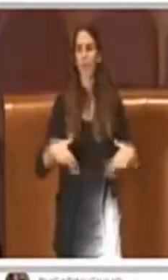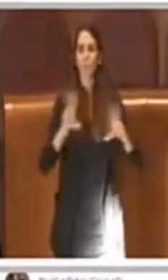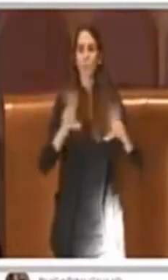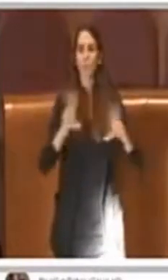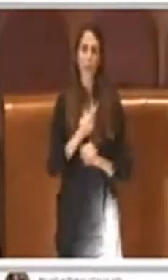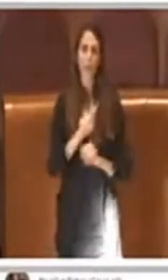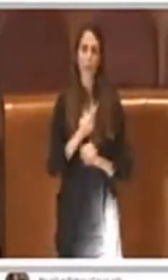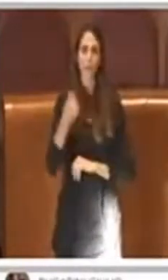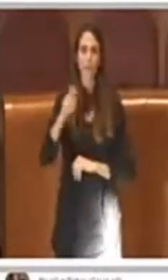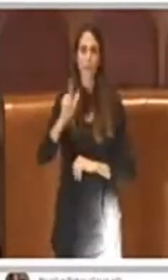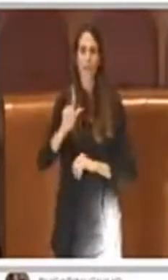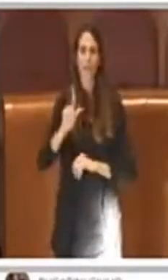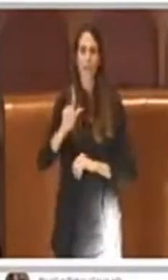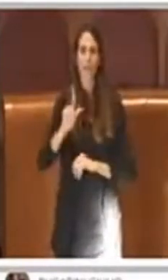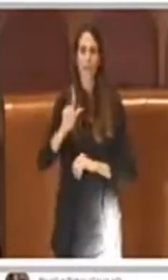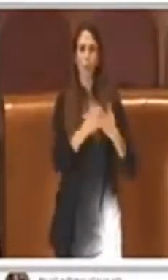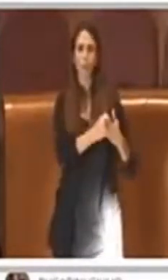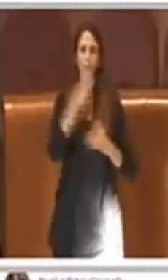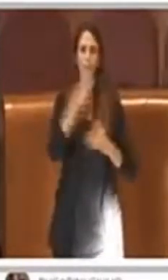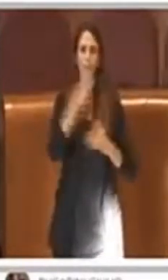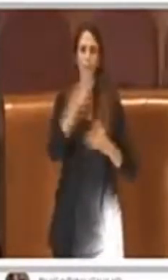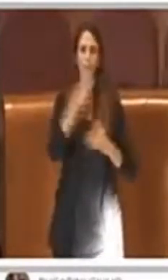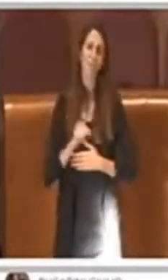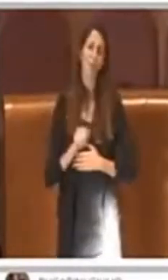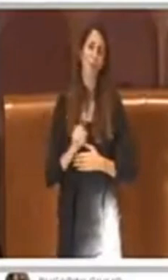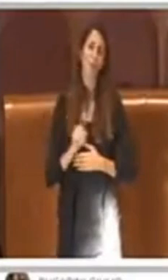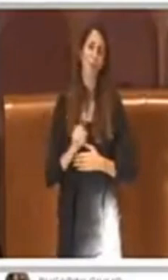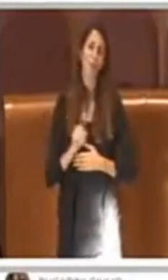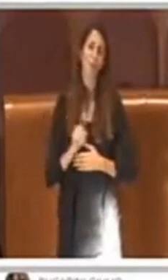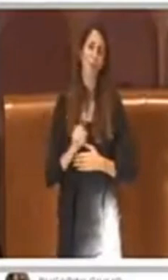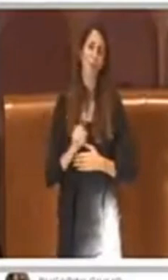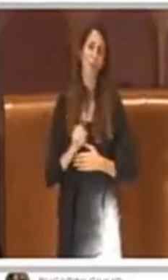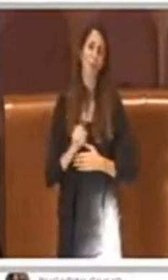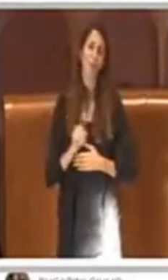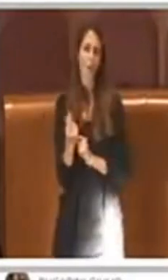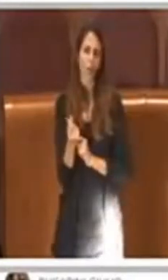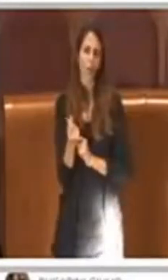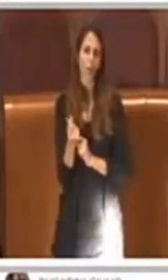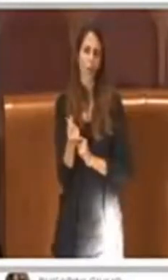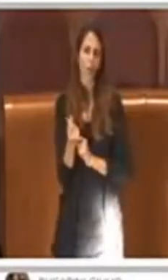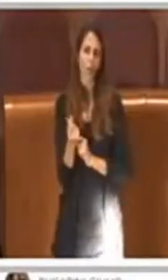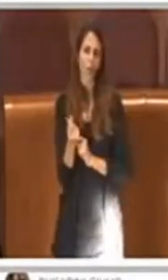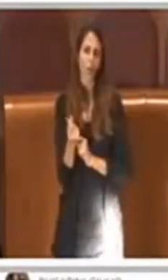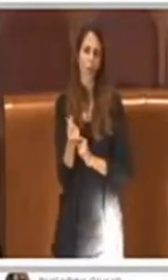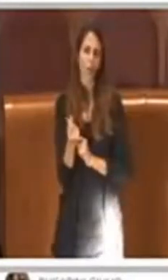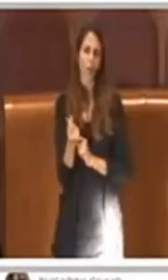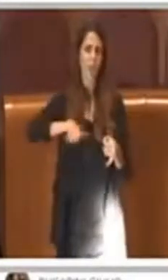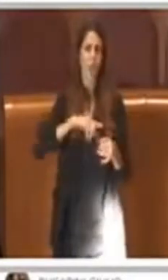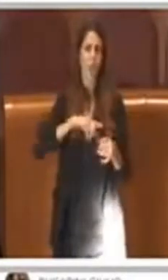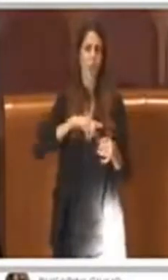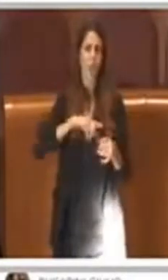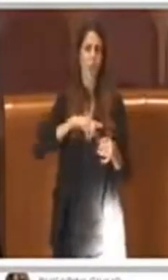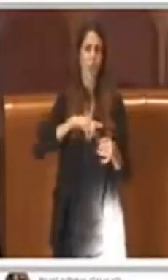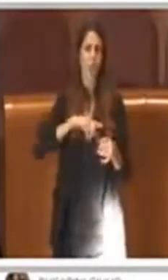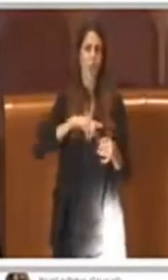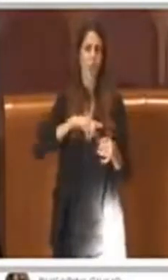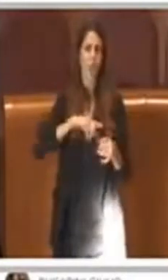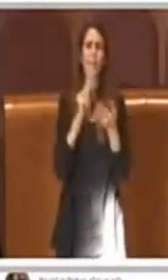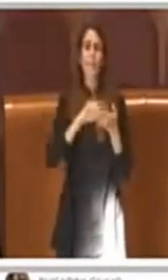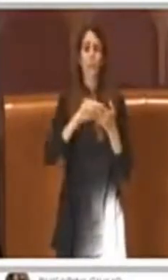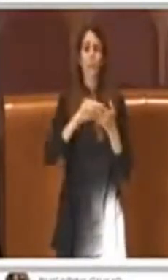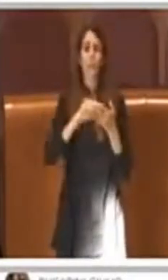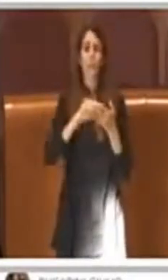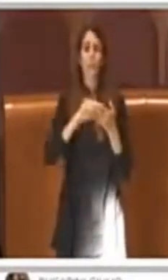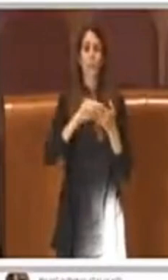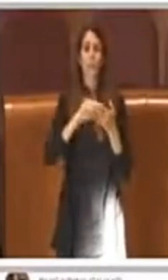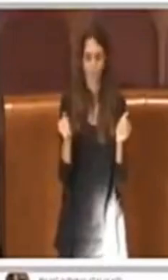poteva essere un sostegno psicologico, non reale ed economico. Non riteniamo che risolva il problema